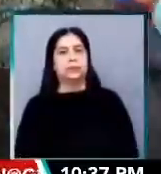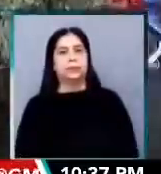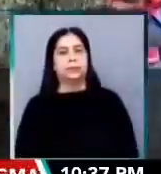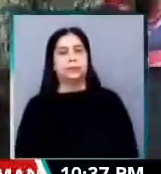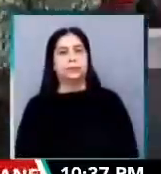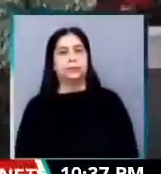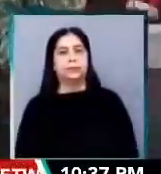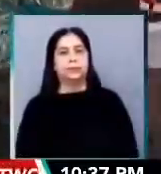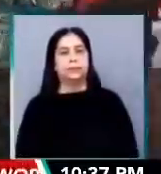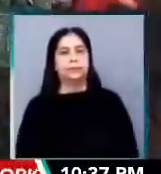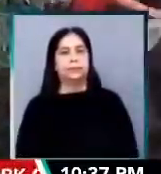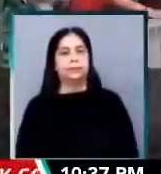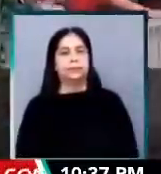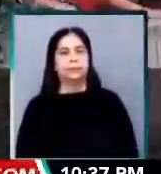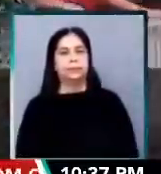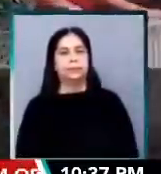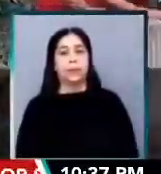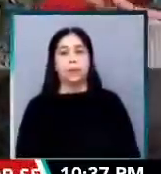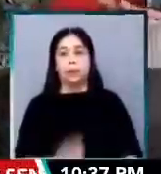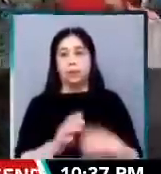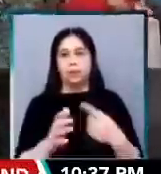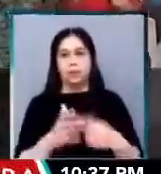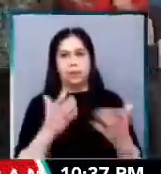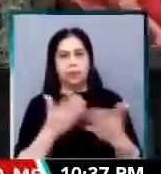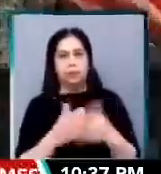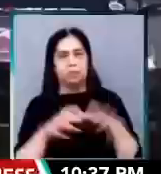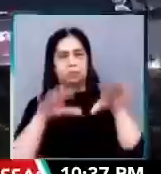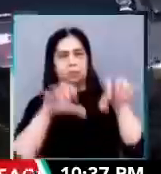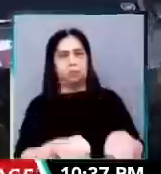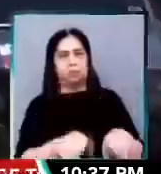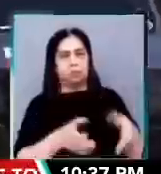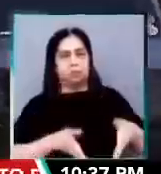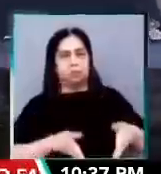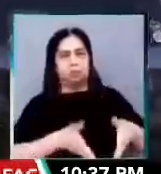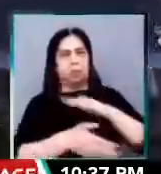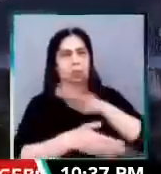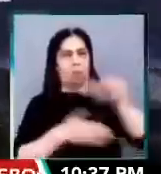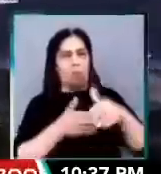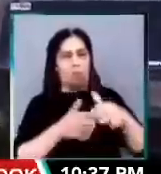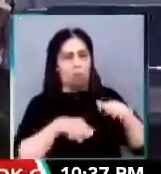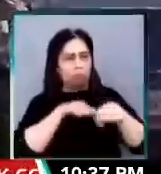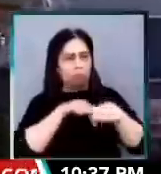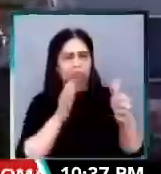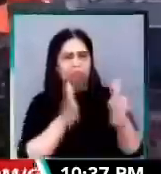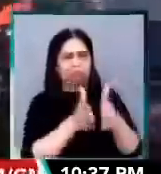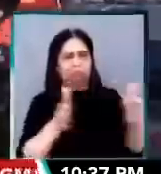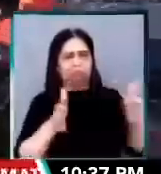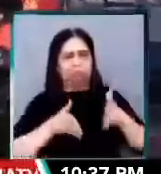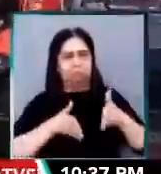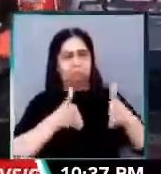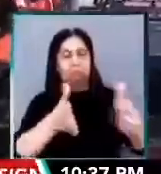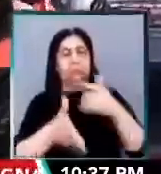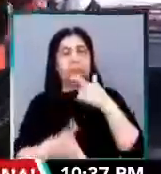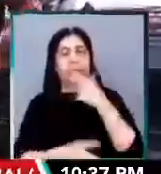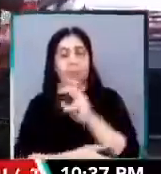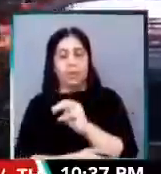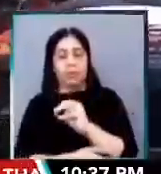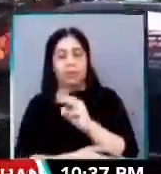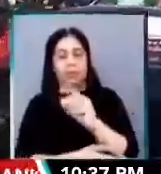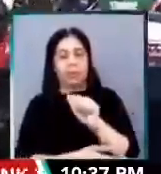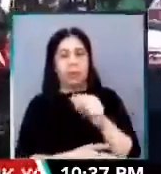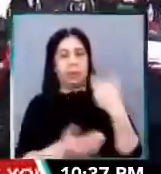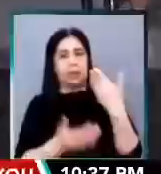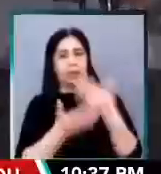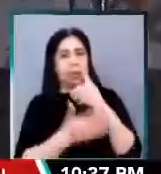May pagkakataon na halos okupado na nila ang buong lapad ng kalsada. Sabi ng MMDA, umabot daw sa 103